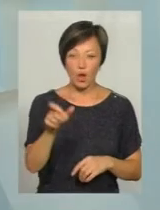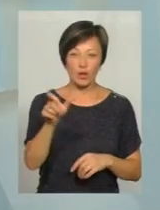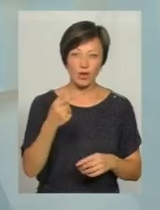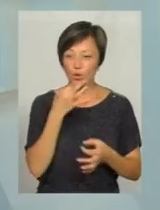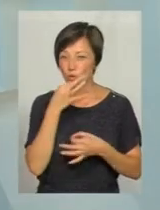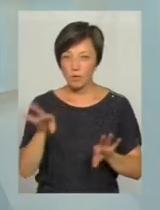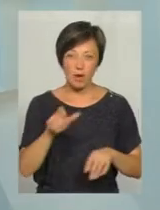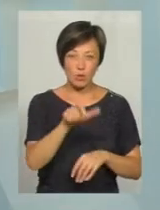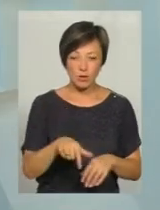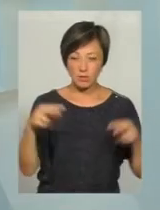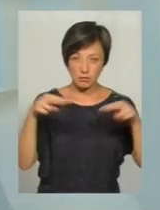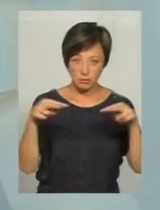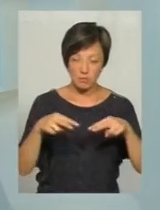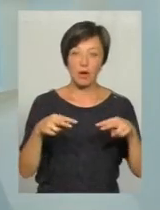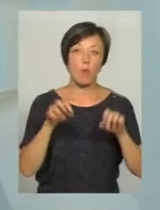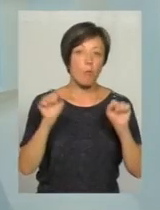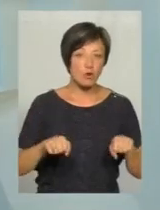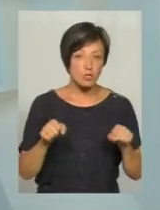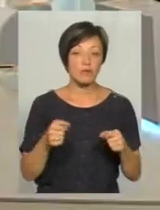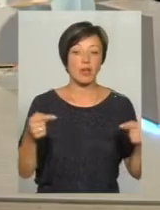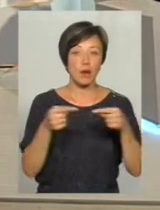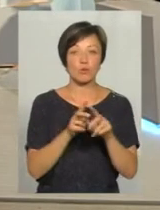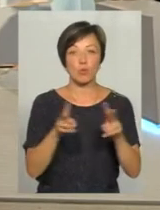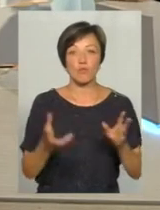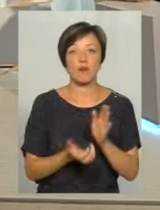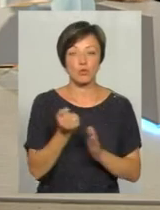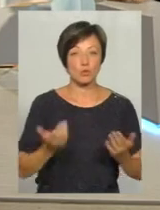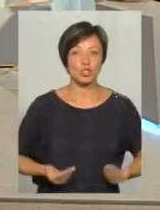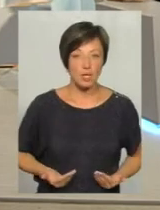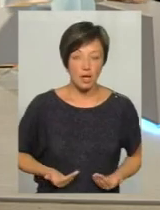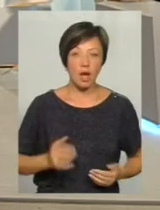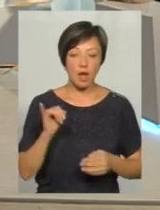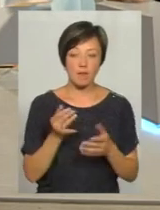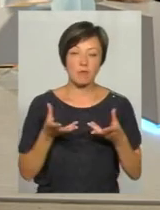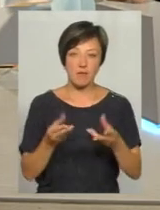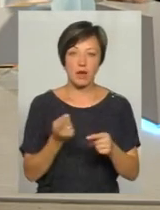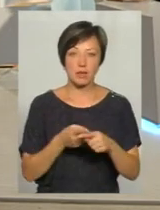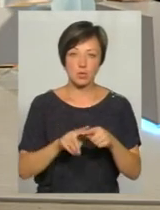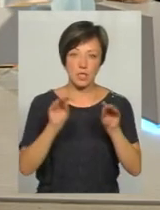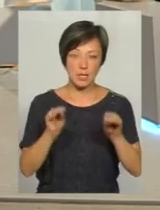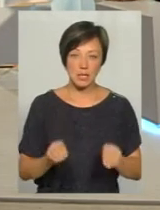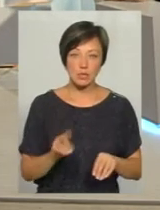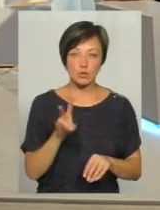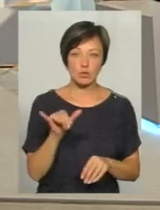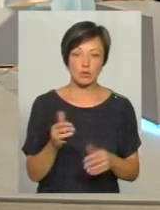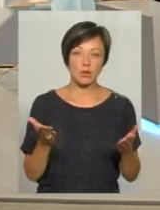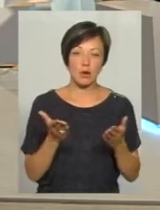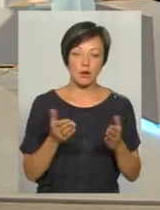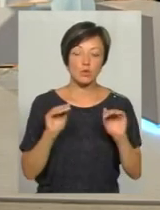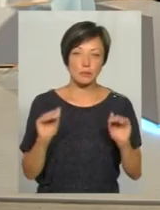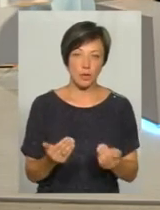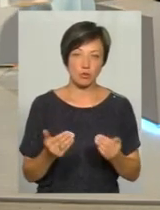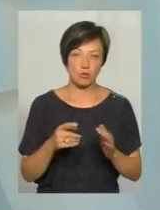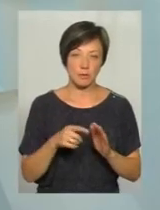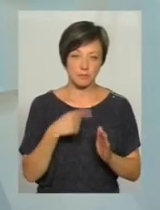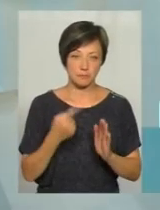громадянин, який про це бачить, то можливо якраз комусь він рятує життя і от впливає на цю статистику, яка йде до зменшення?